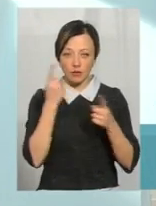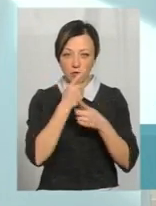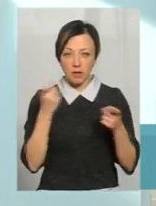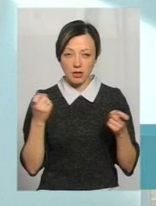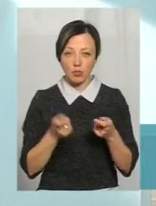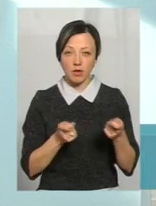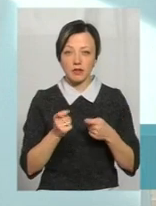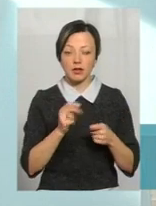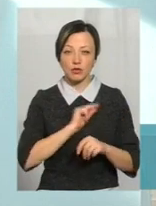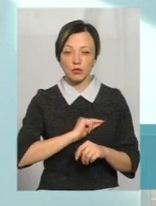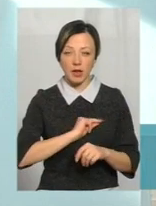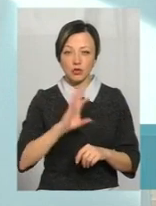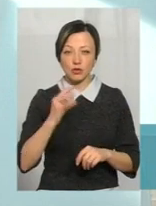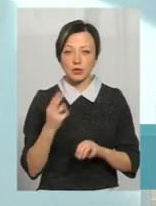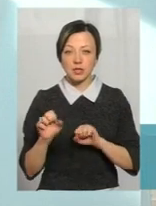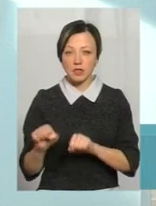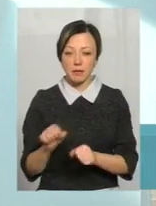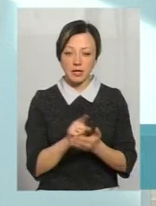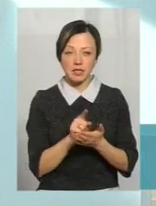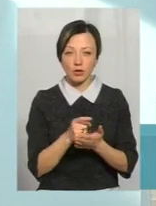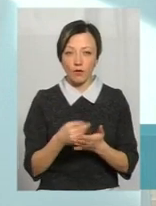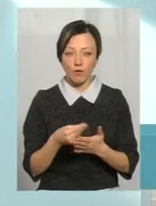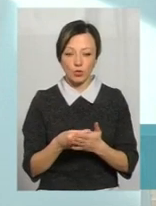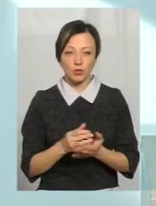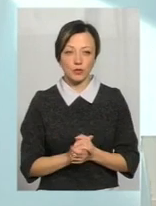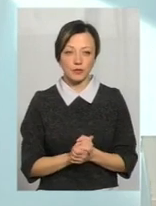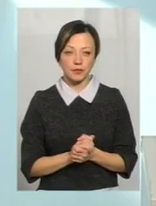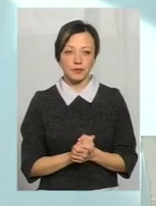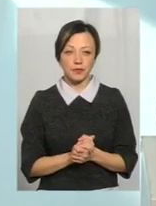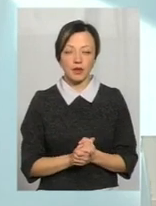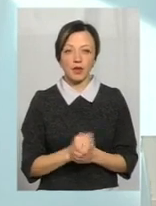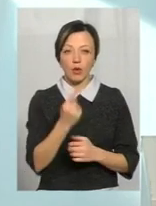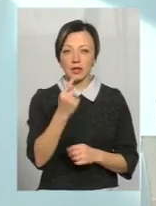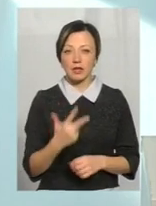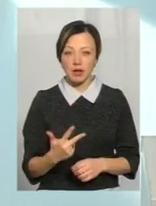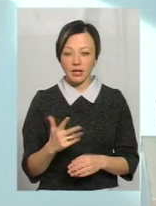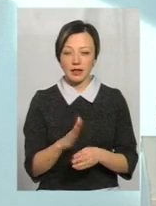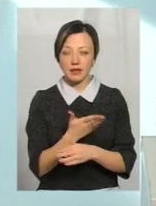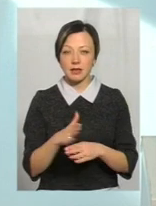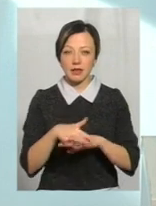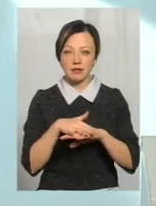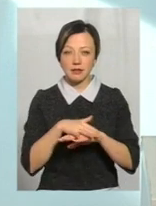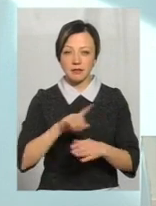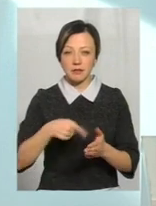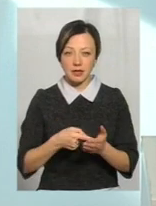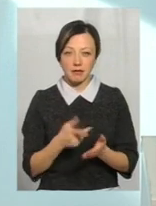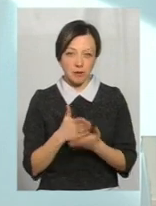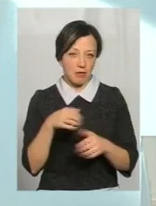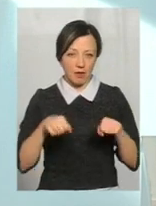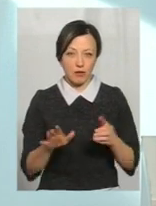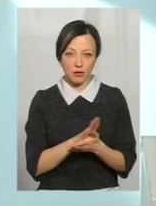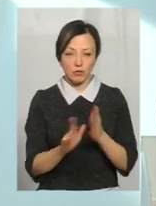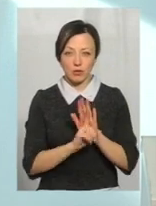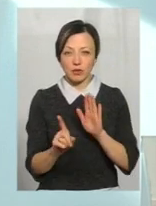управління праці соціального захисту, за інформацією пенсінного фонду, тобто третя частина населення міста має право на пільговий проїзд.